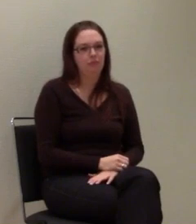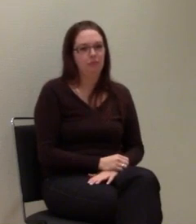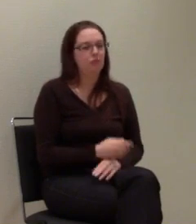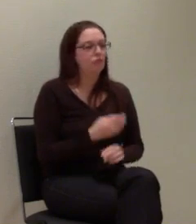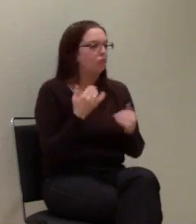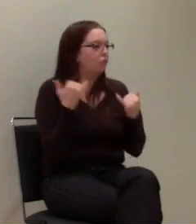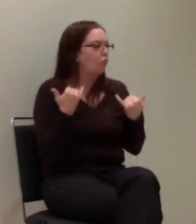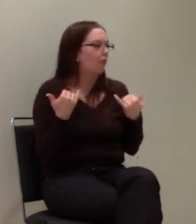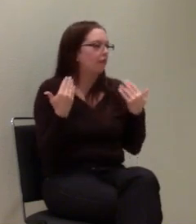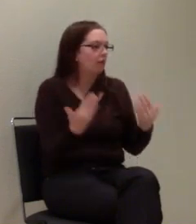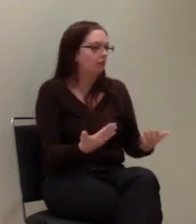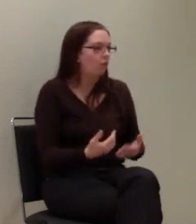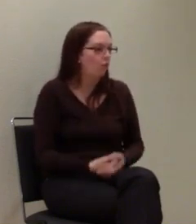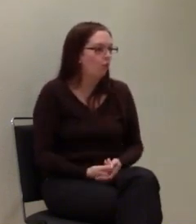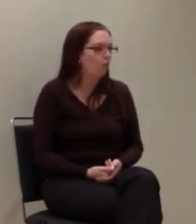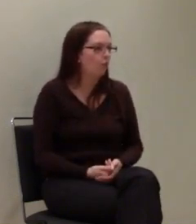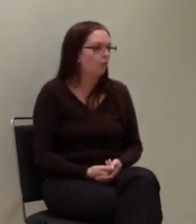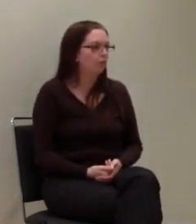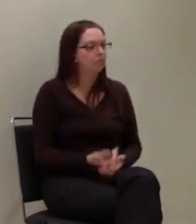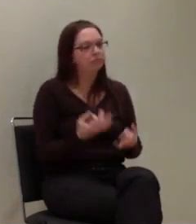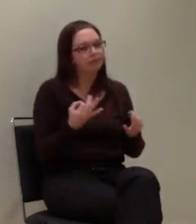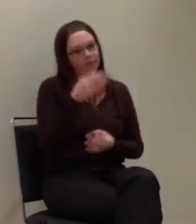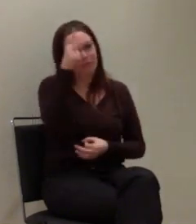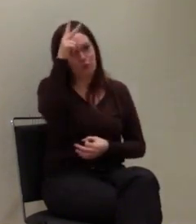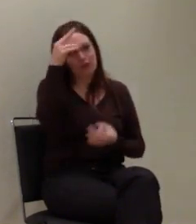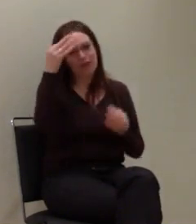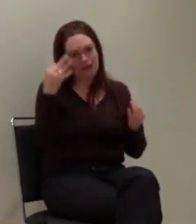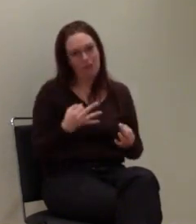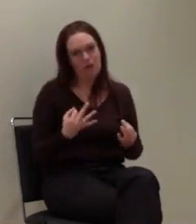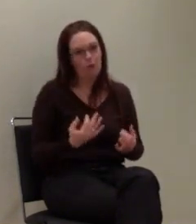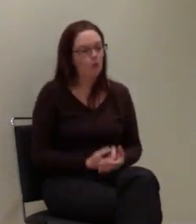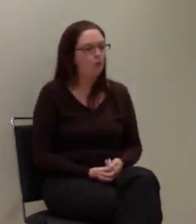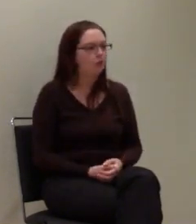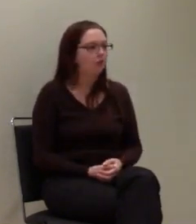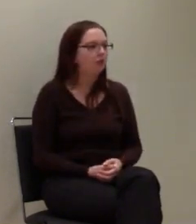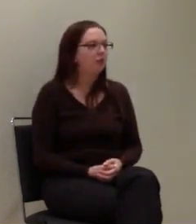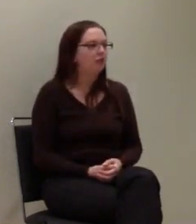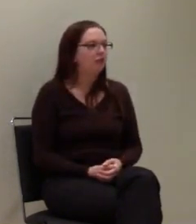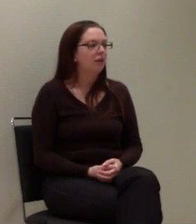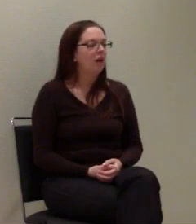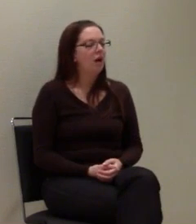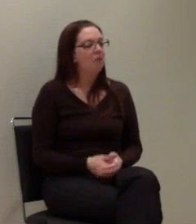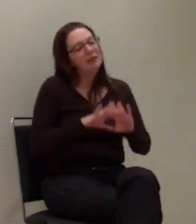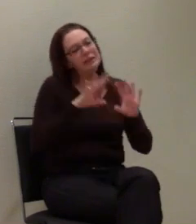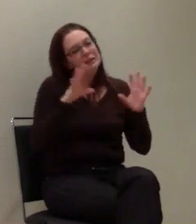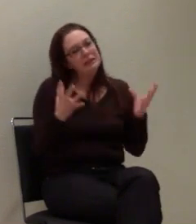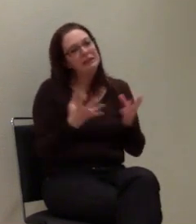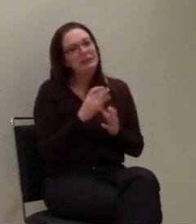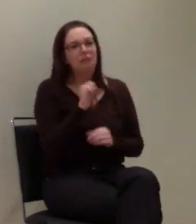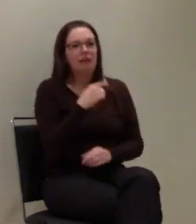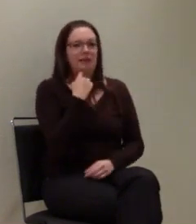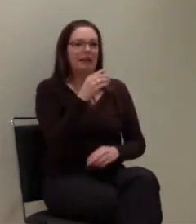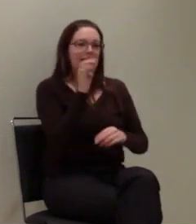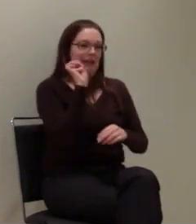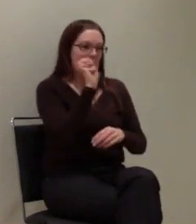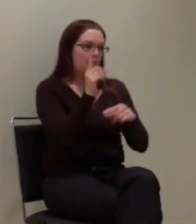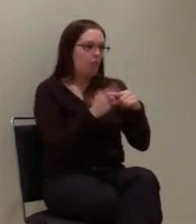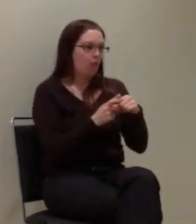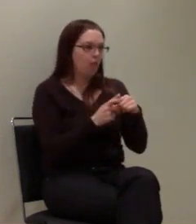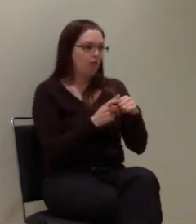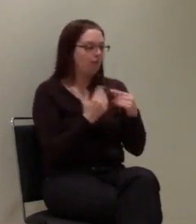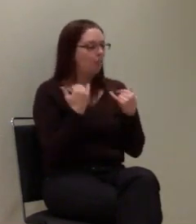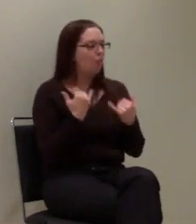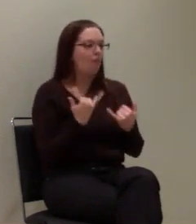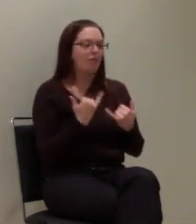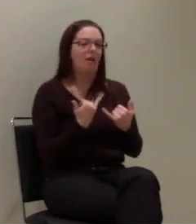ist so die Herangehensweise, die sie jetzt im Stand heute haben. Aber letztendlich ist es so, E-Plus ist der Netzbetreiber, der jetzt im Moment